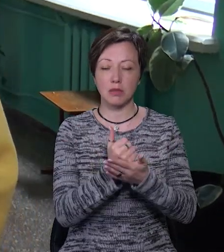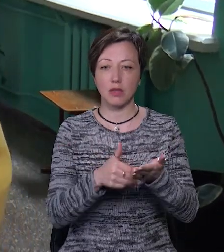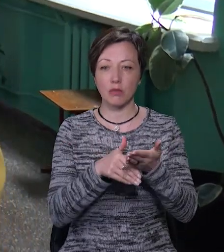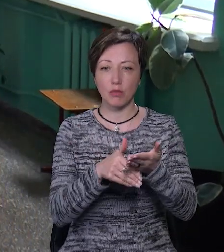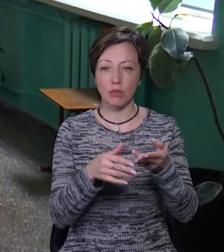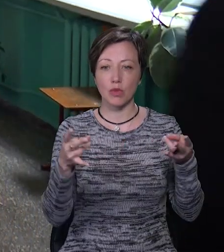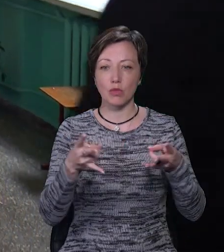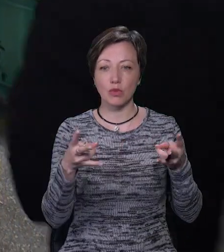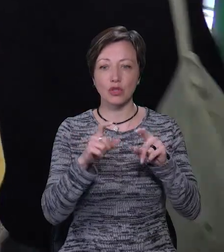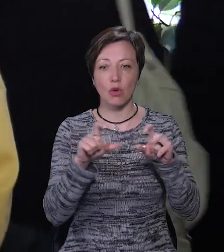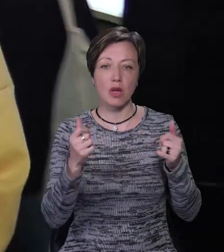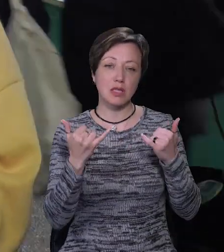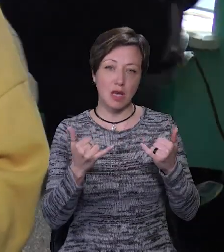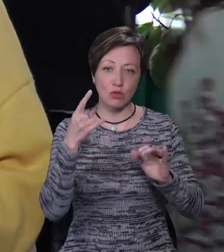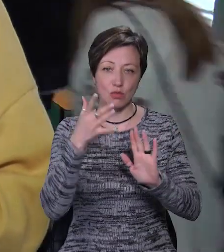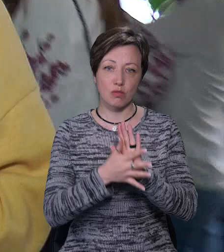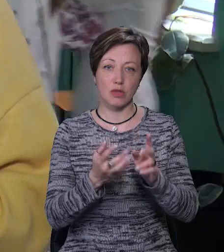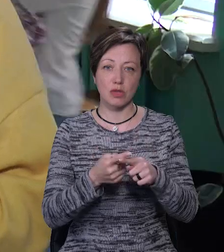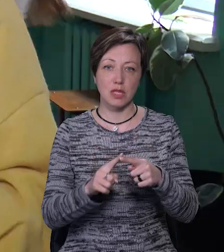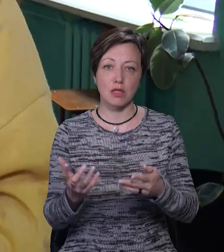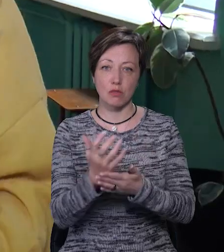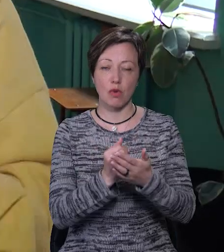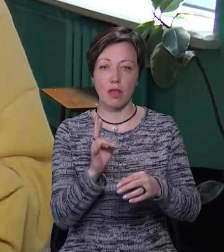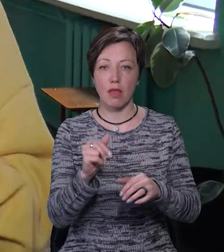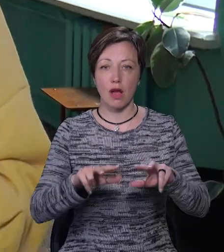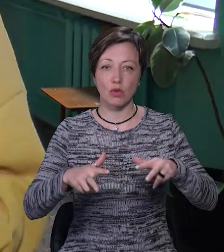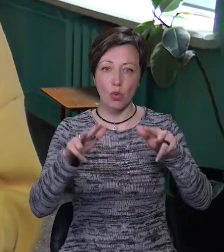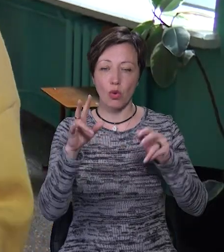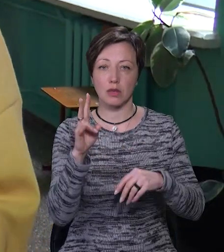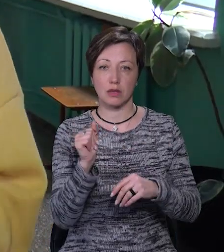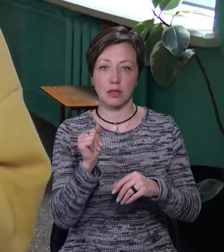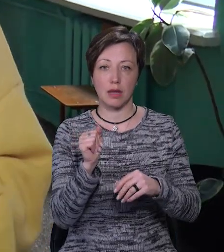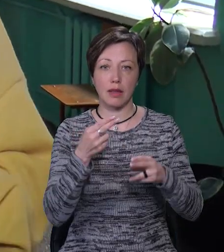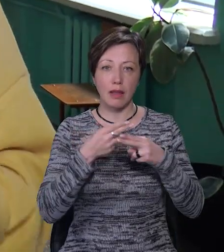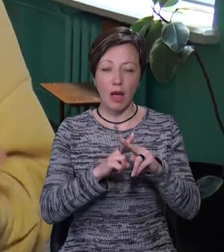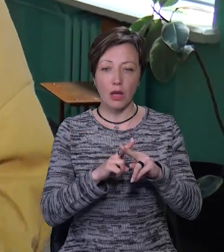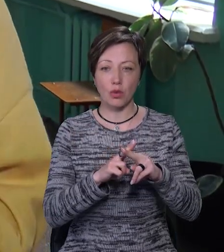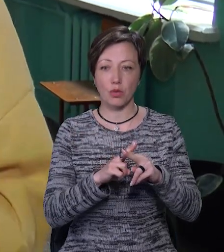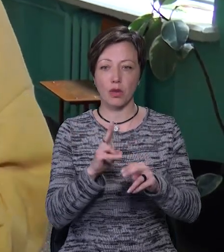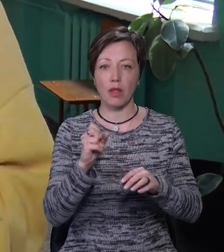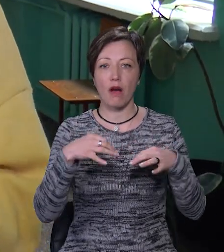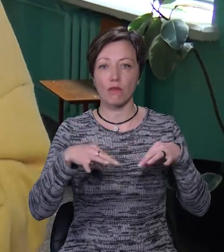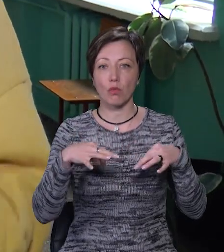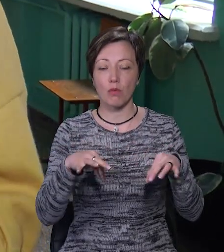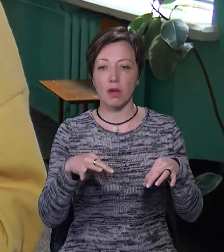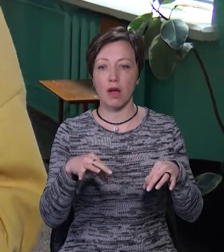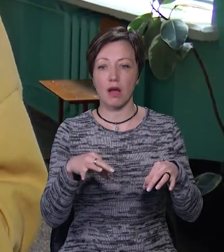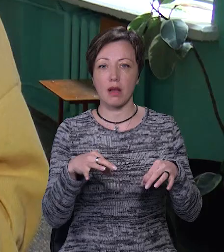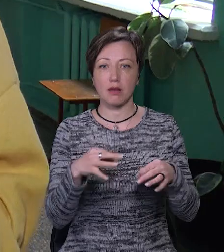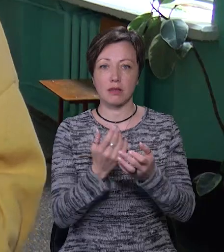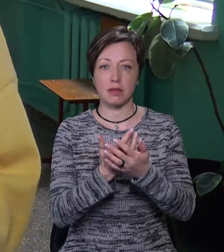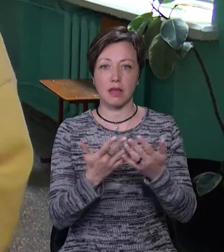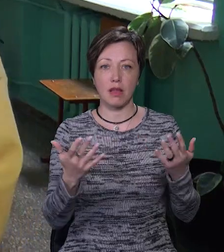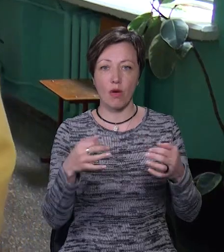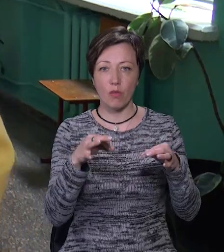яку потребує школа. А зараз зрозуміло, що це збори на дрони, на техніку, на автомобілі, на колеса до